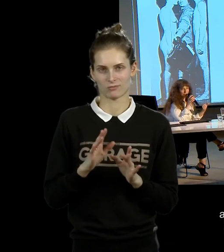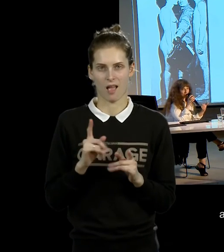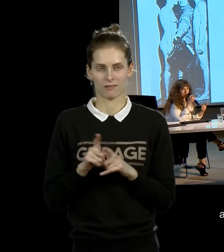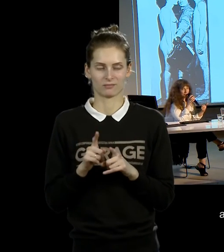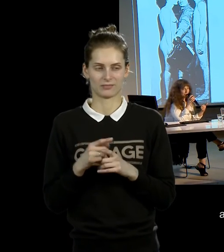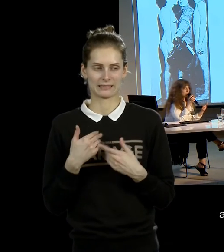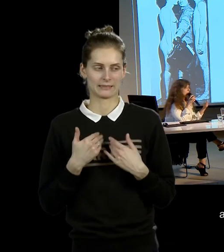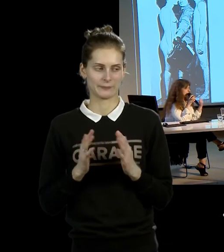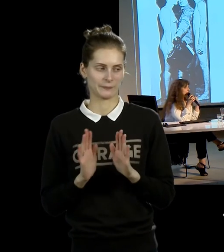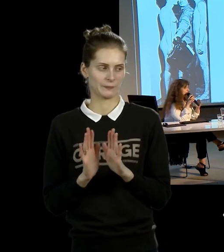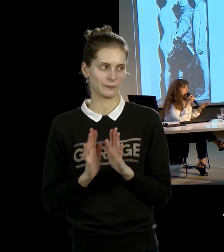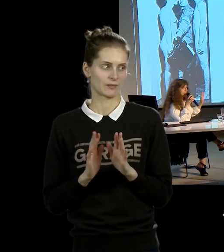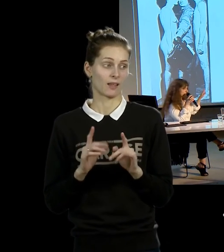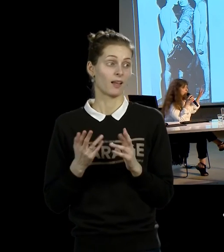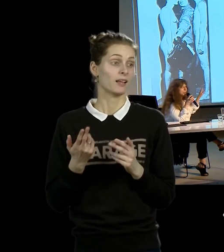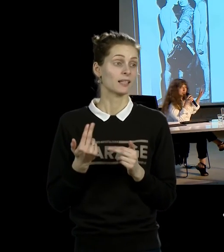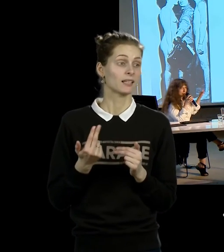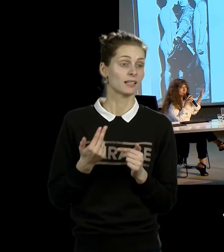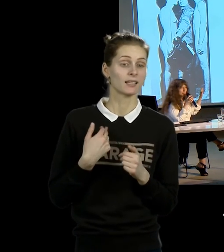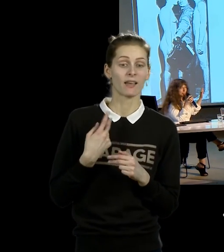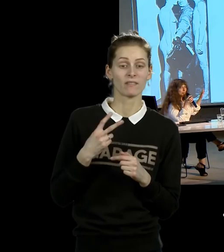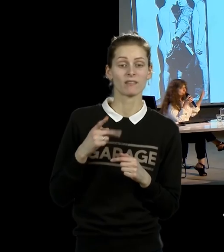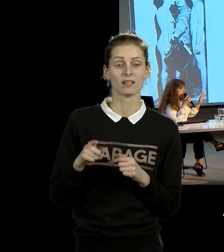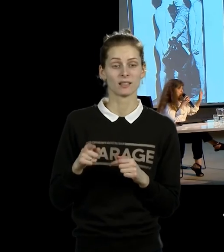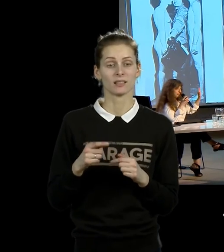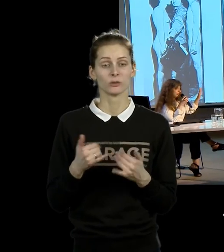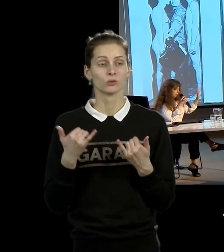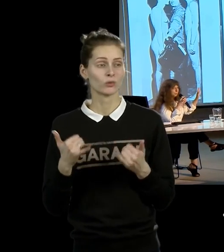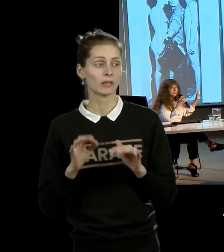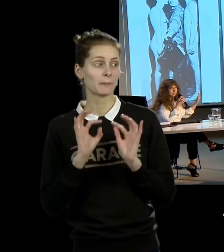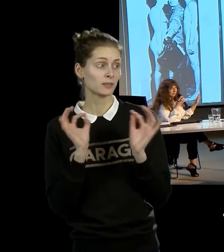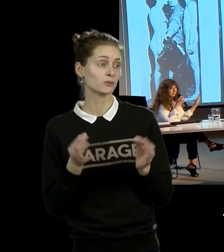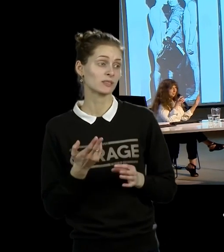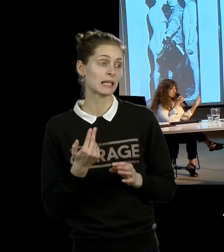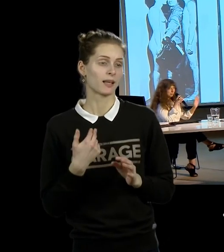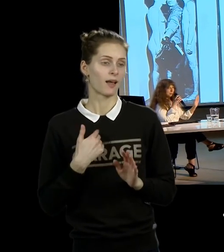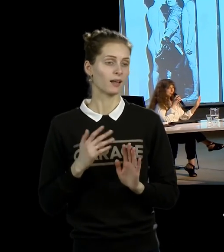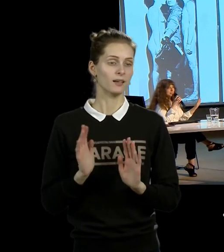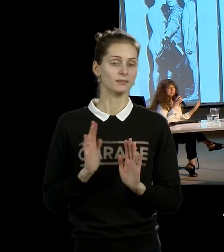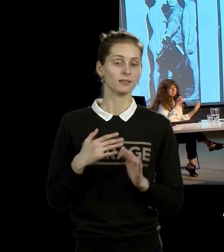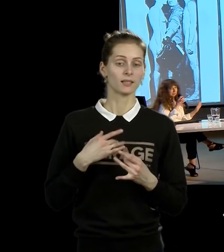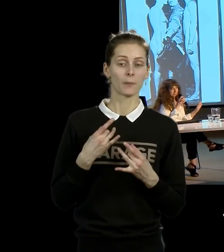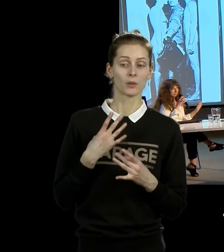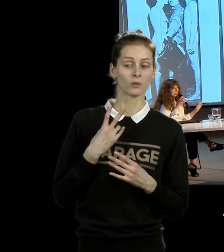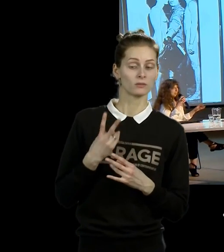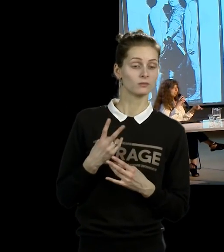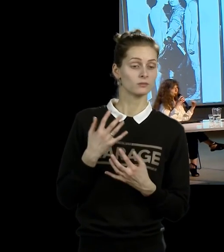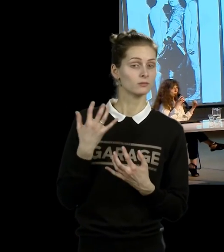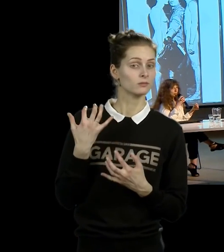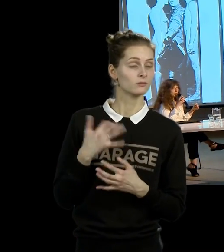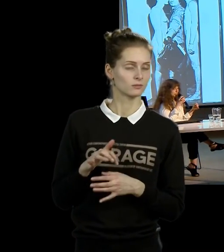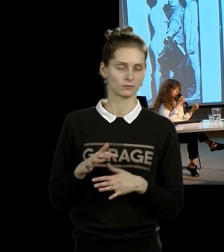ничего особенного не происходит. Да-да-да, я в курсе. Это современное искусство. Я все в порядке. Я попытаюсь это не заметить.